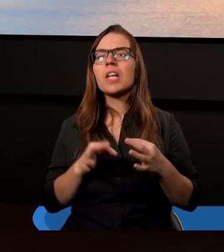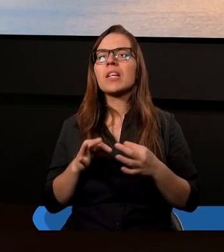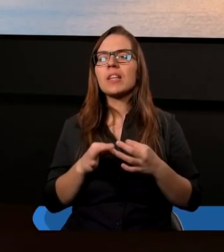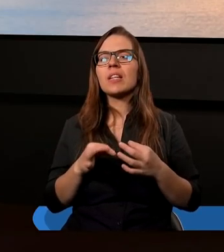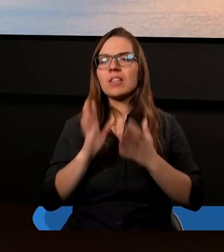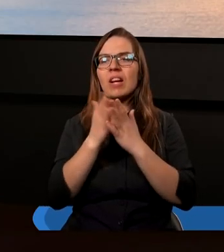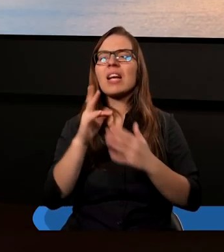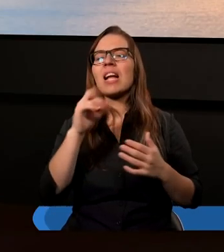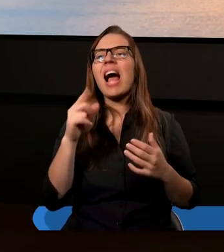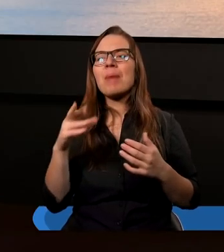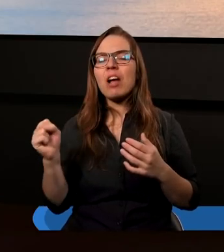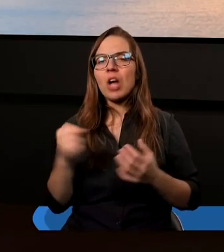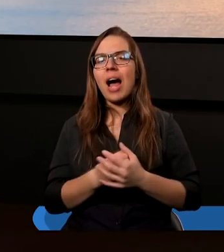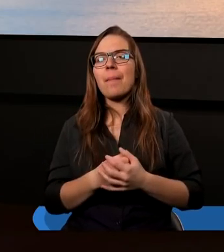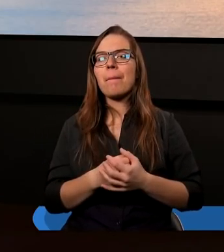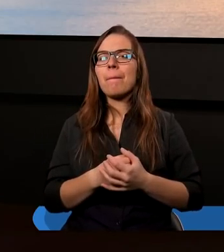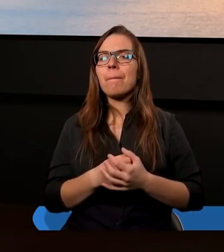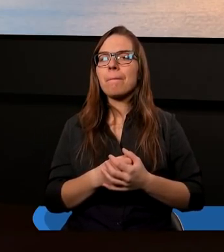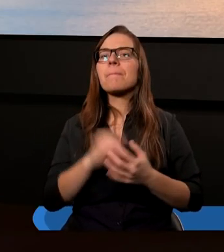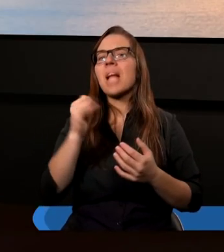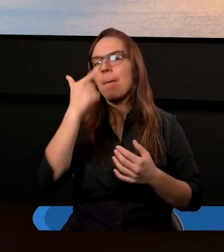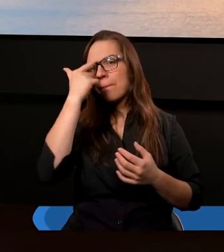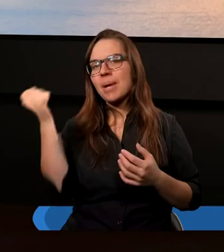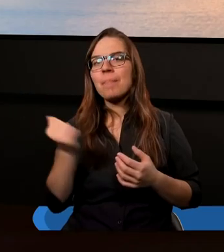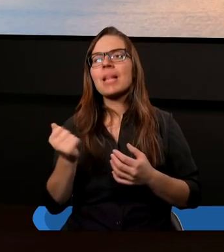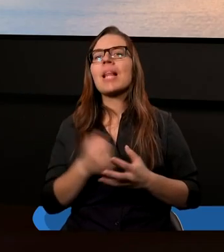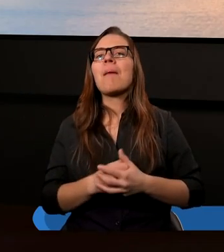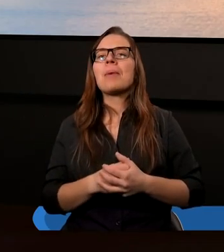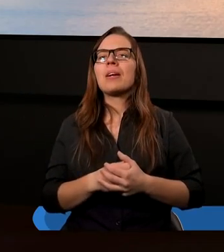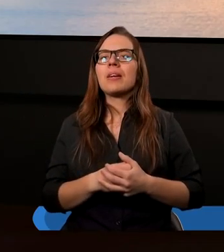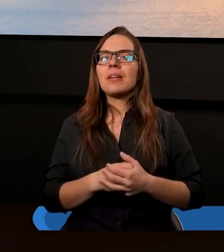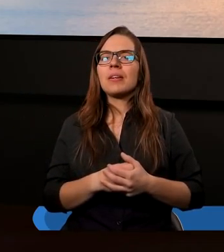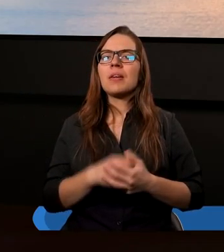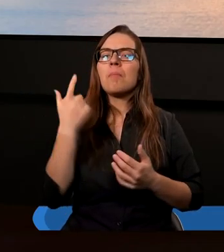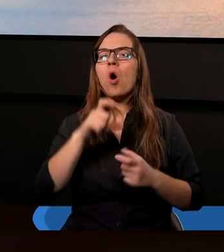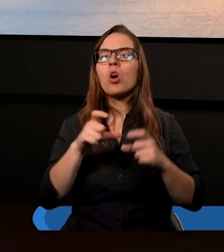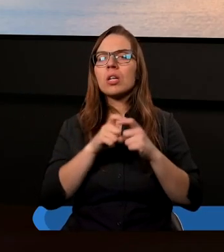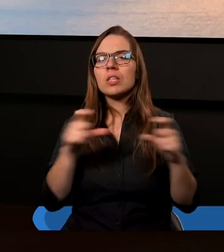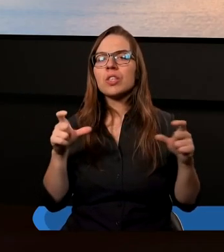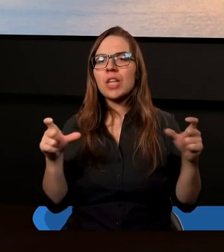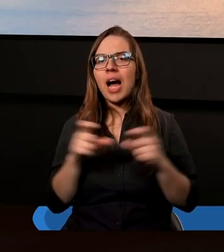księgi Nehemiasza. Jak pamiętamy podczas